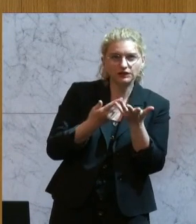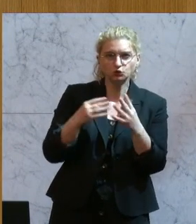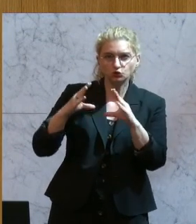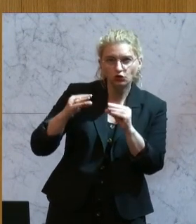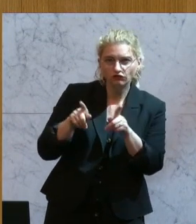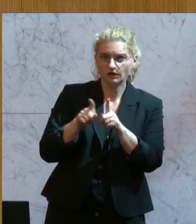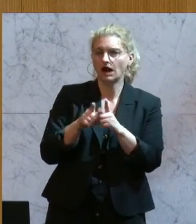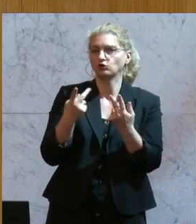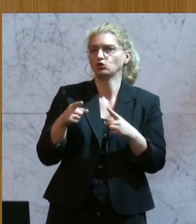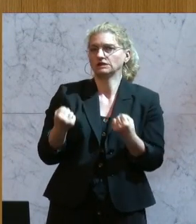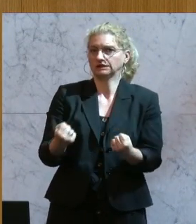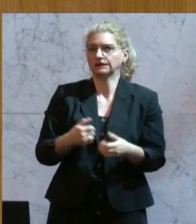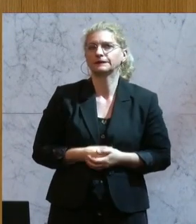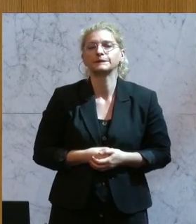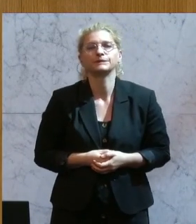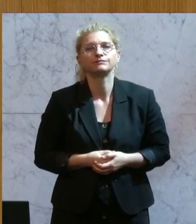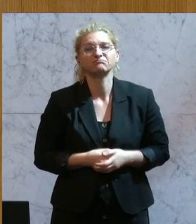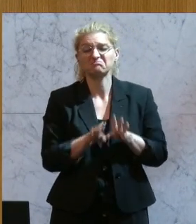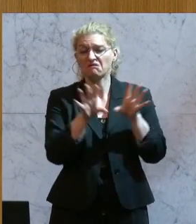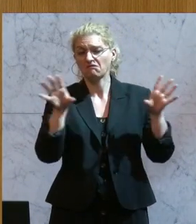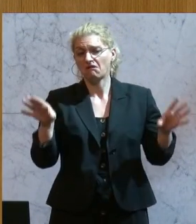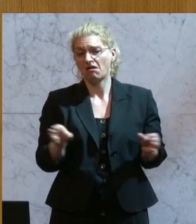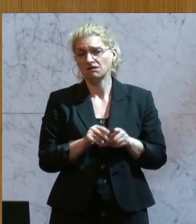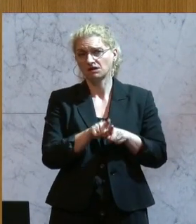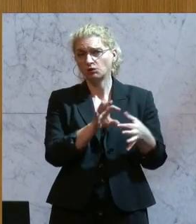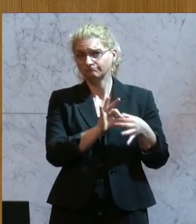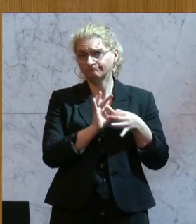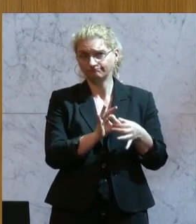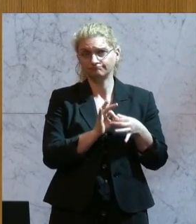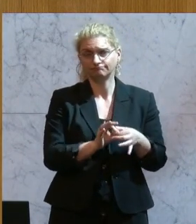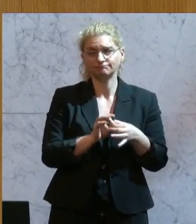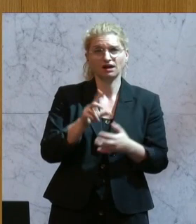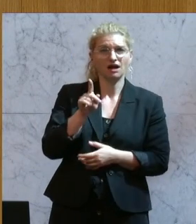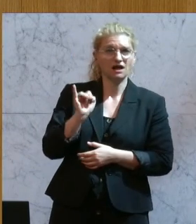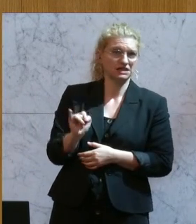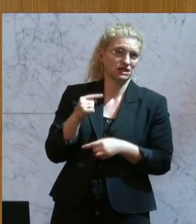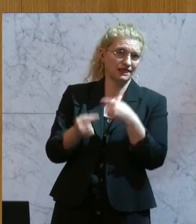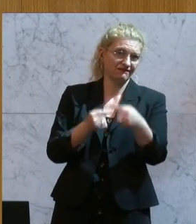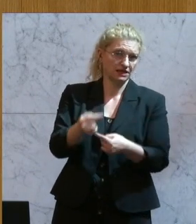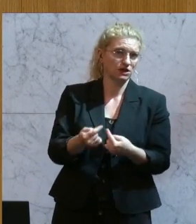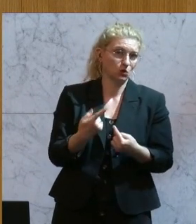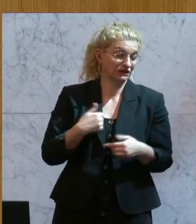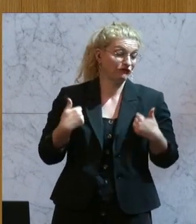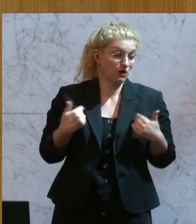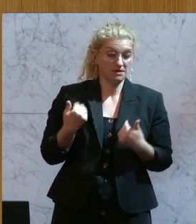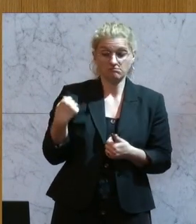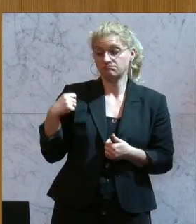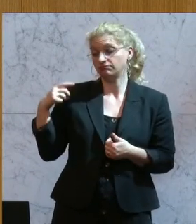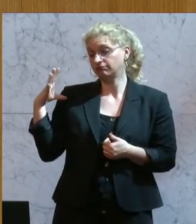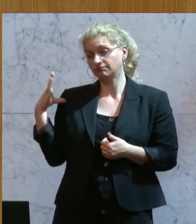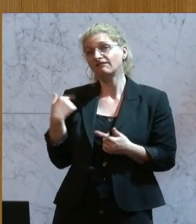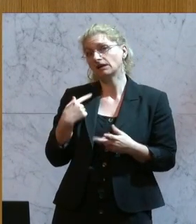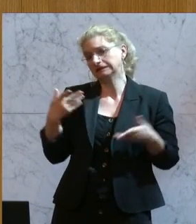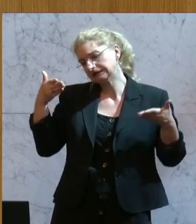auch sicherzustellen. Das alles geht natürlich auch einher mit dem Thema KI-Entwicklung. Ich freue mich, dass wir in den letzten Tagen sehr